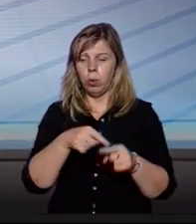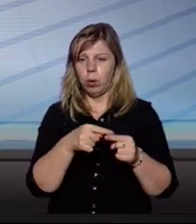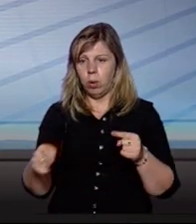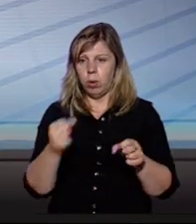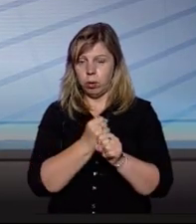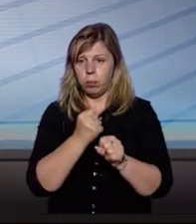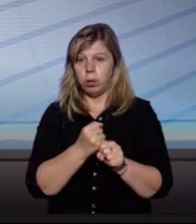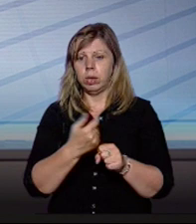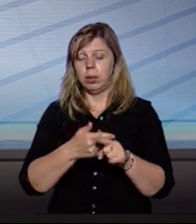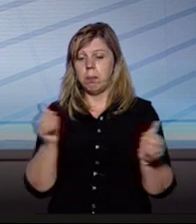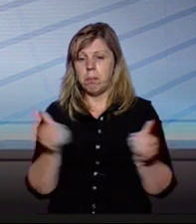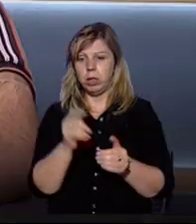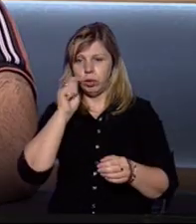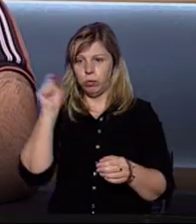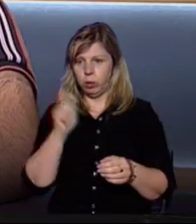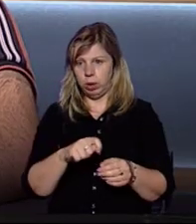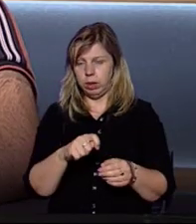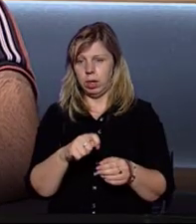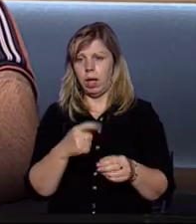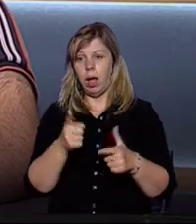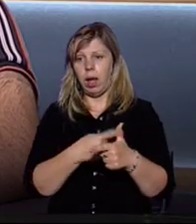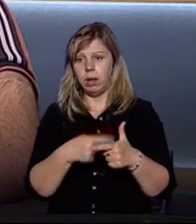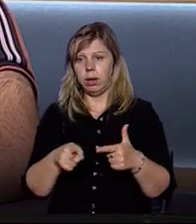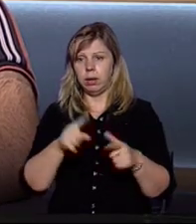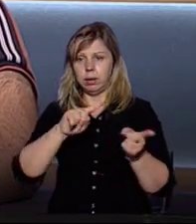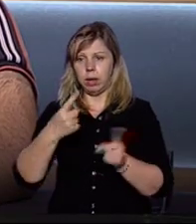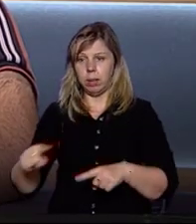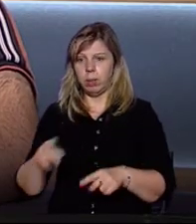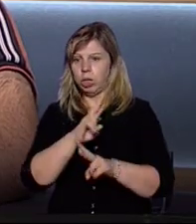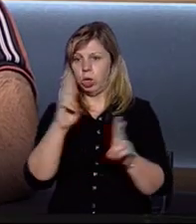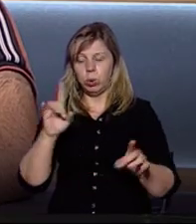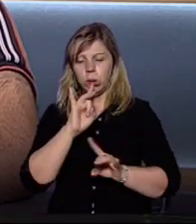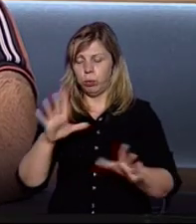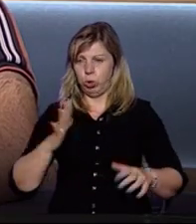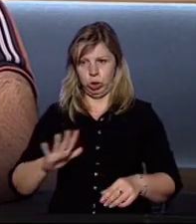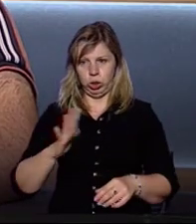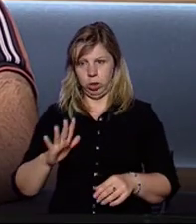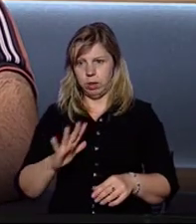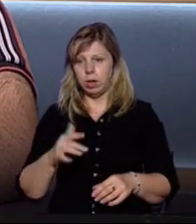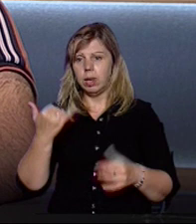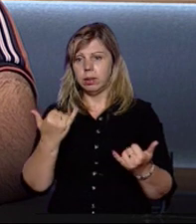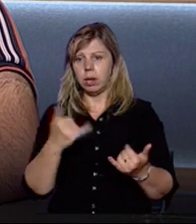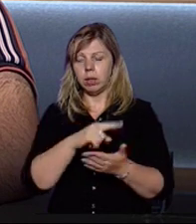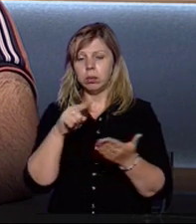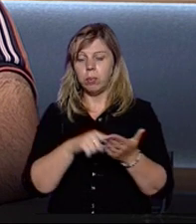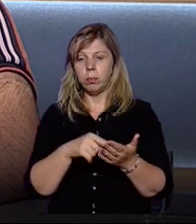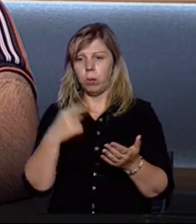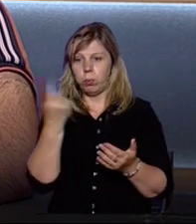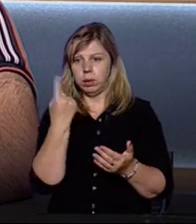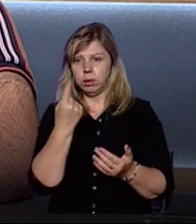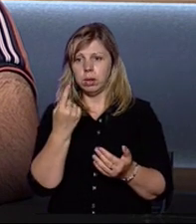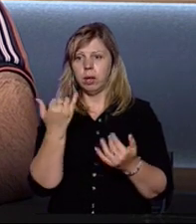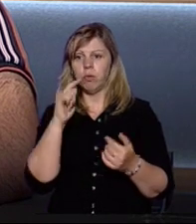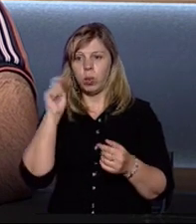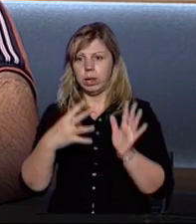тому і така найменша кількість в Україні. Але Закарпаття ніхто не буде чекати. Зараз з містами обласного значення і в